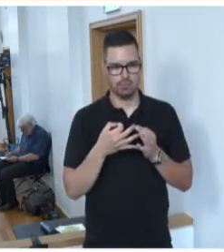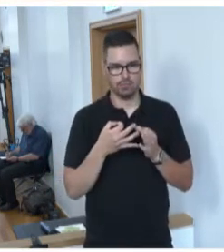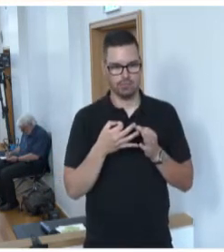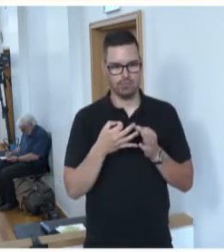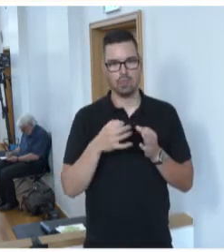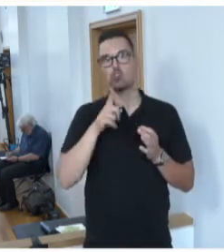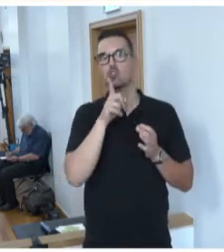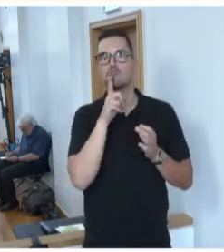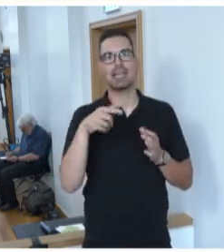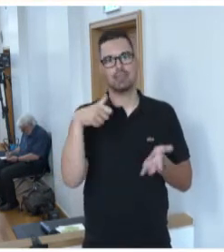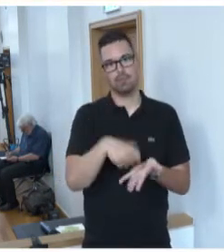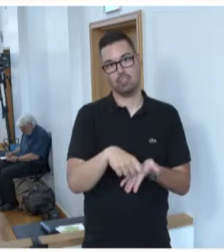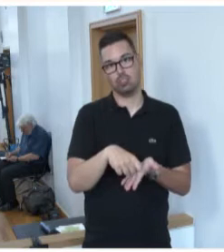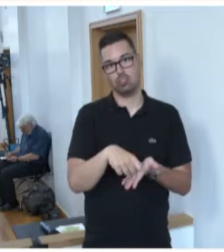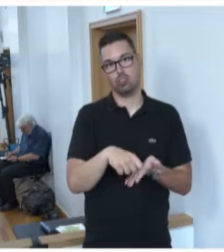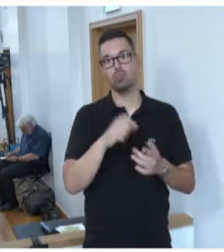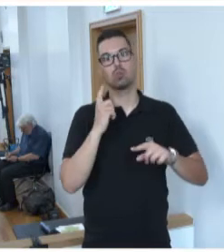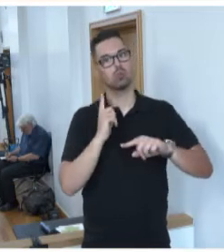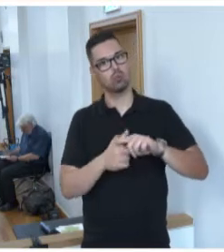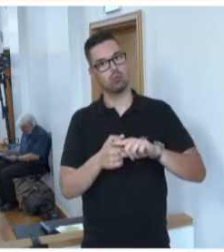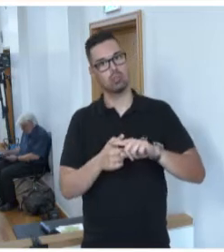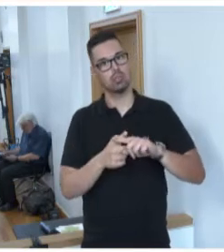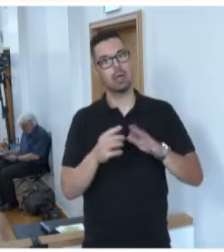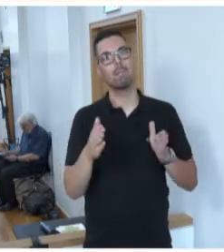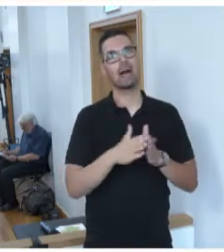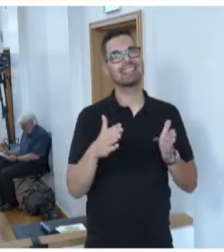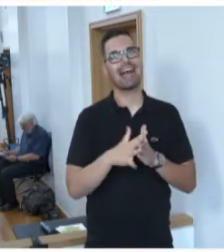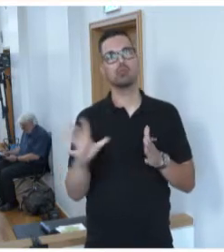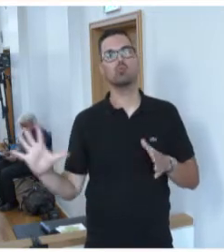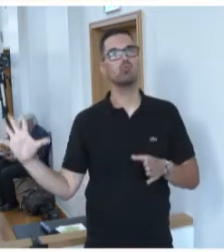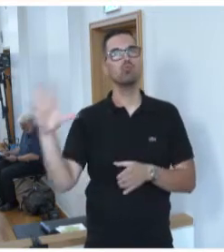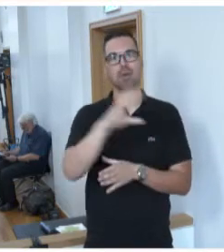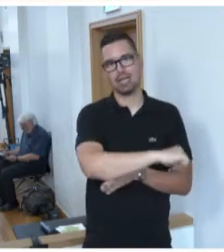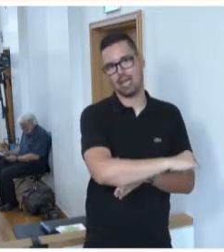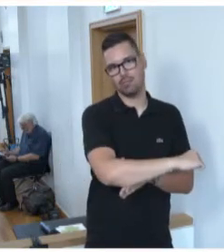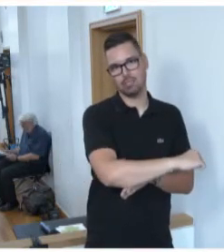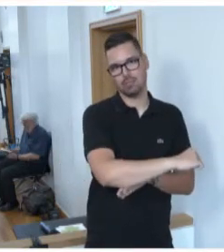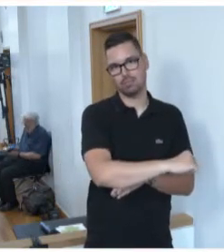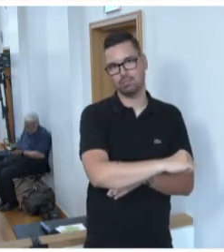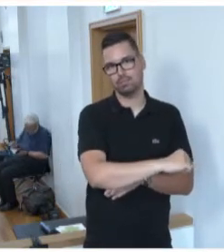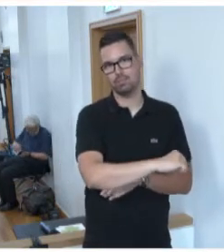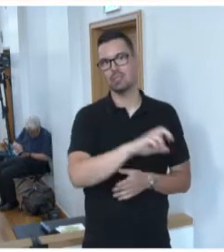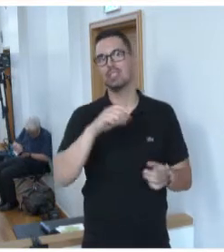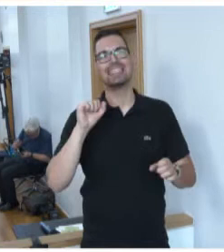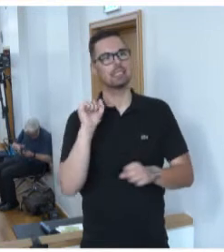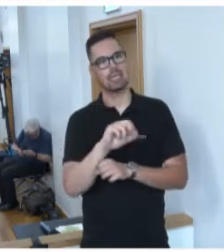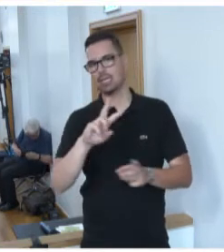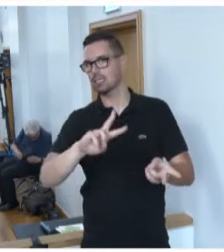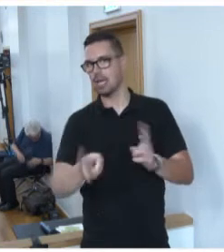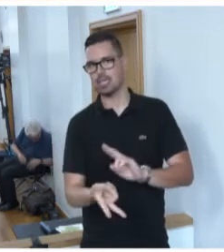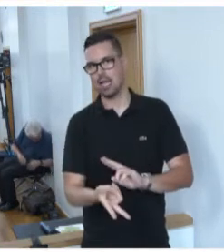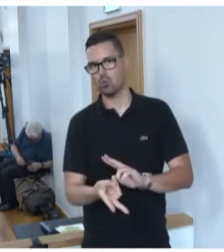Schweigepflicht beschäftigt und sich schlussendlich parteiübergreifend gegen Änderungen zu diesem